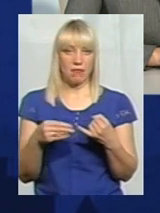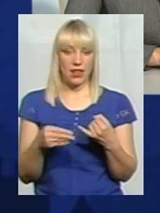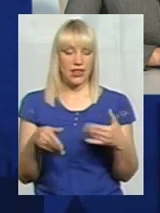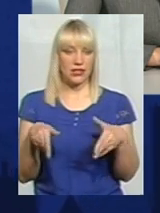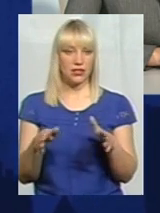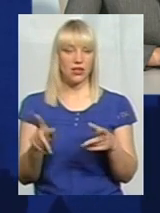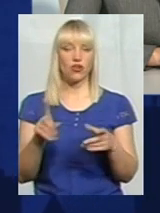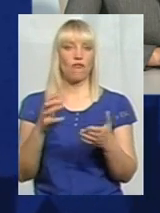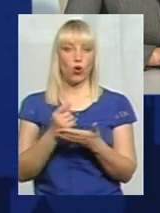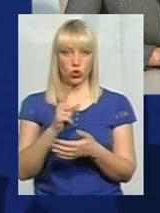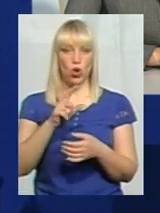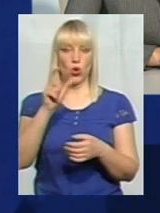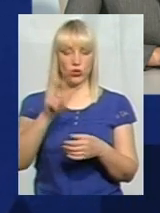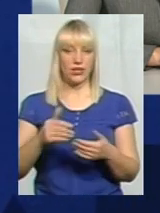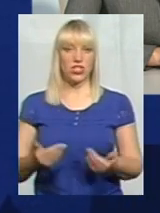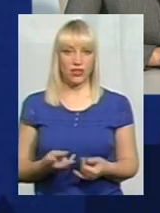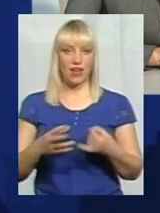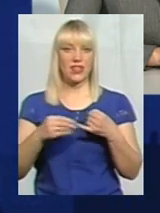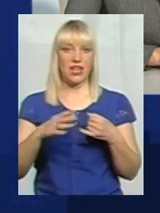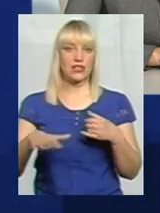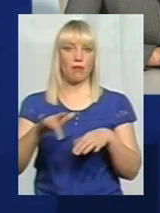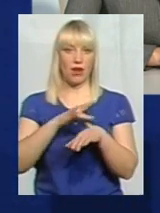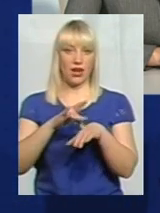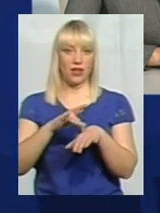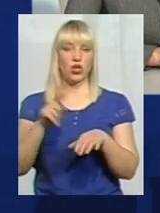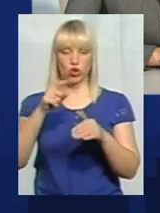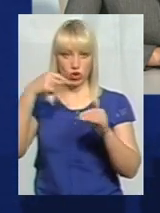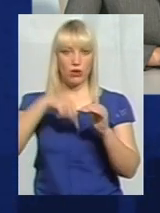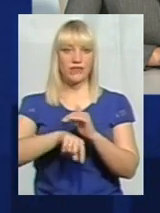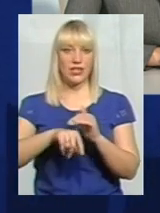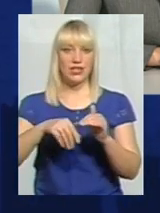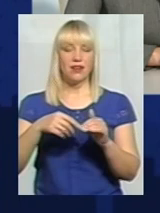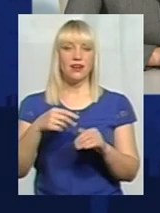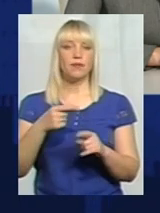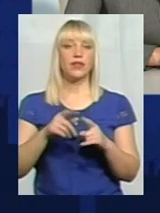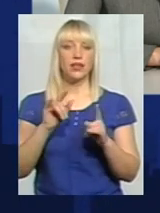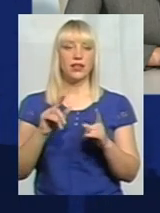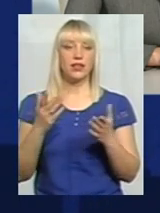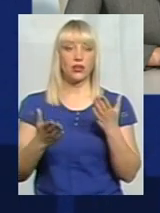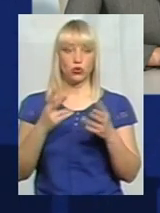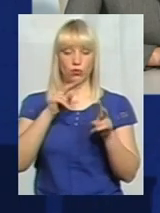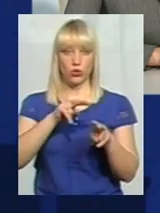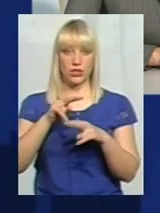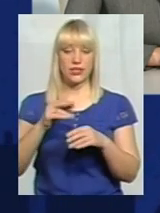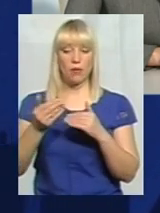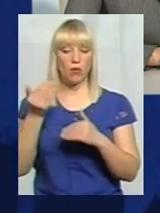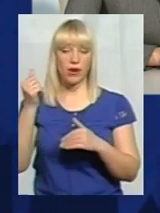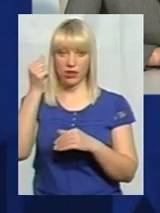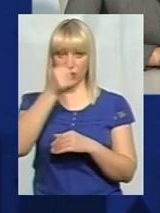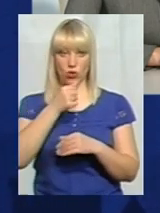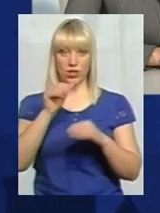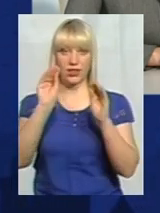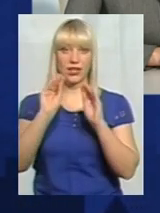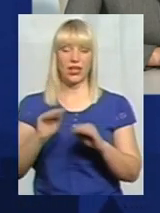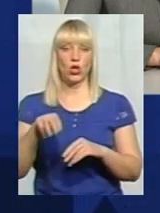Тобто, виходить, що людина живе на земельній ділянці, виходить, що там можна жити хіба в землянці. Якщо прослідкувати, знову ж таки, за попередні роки декларації